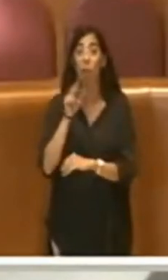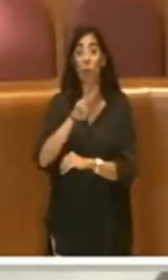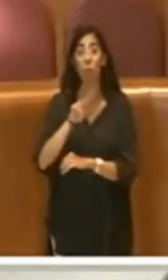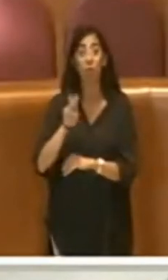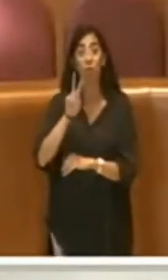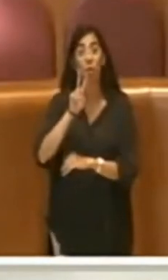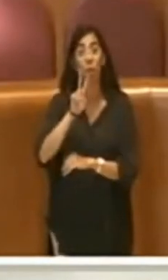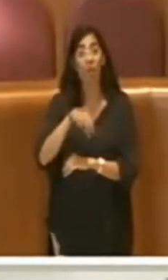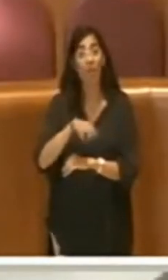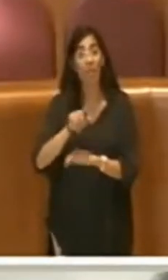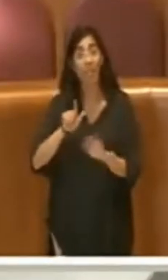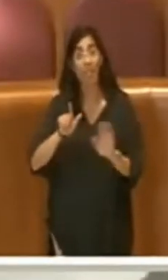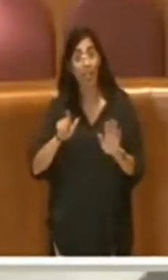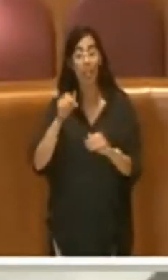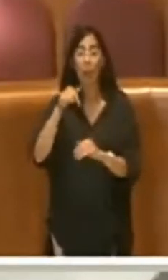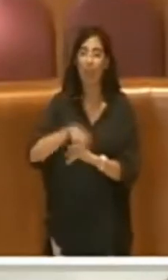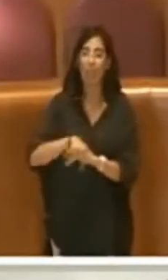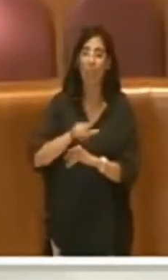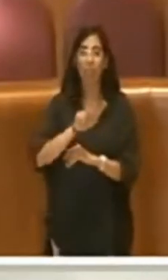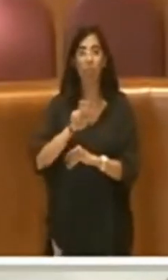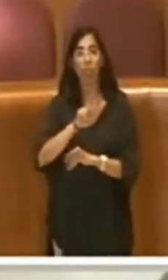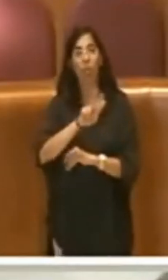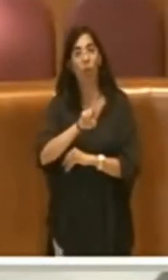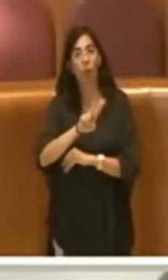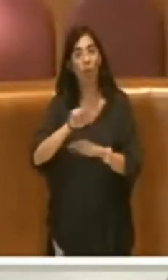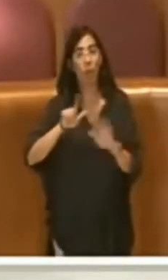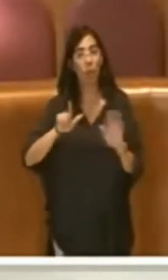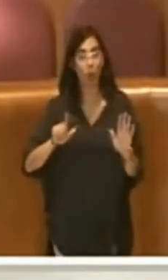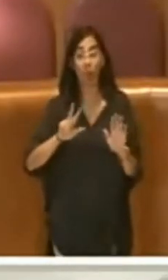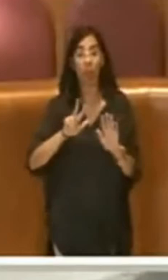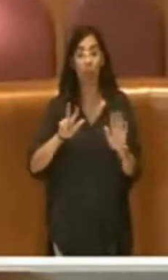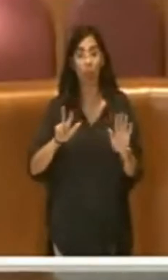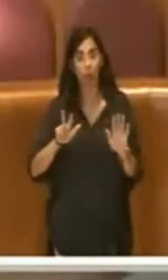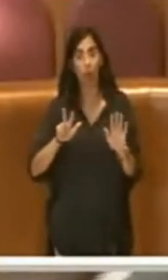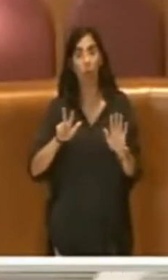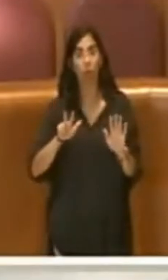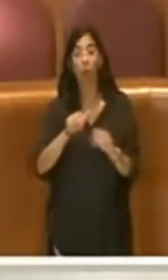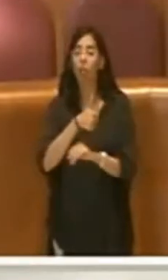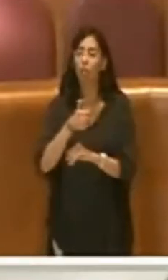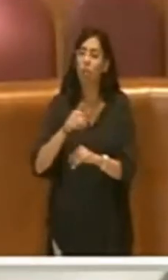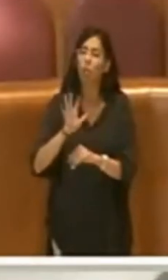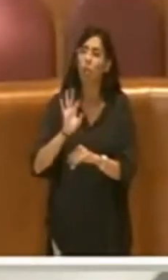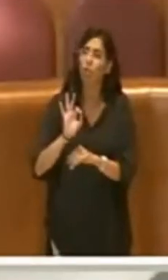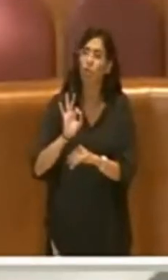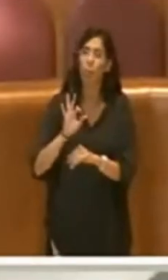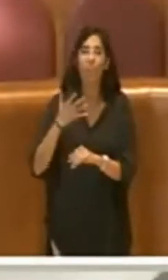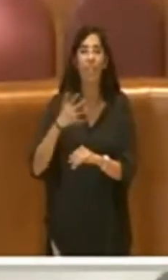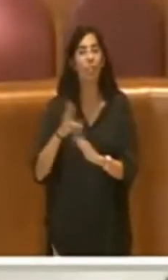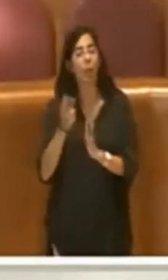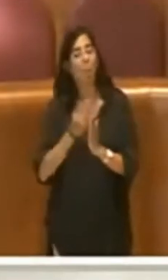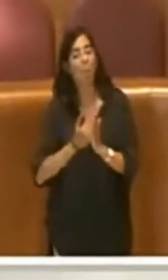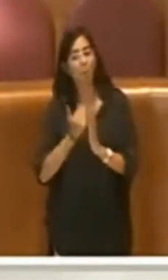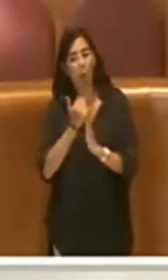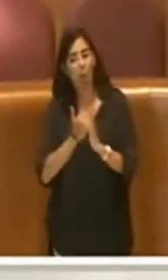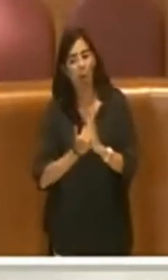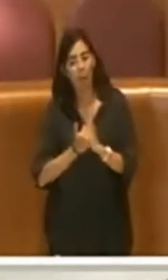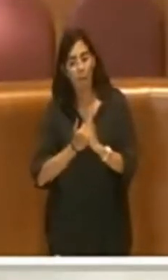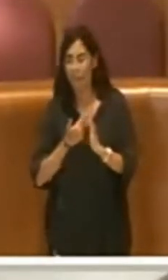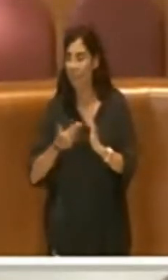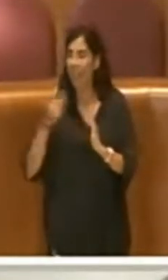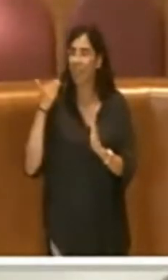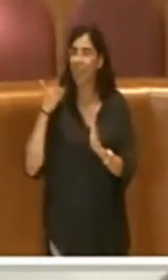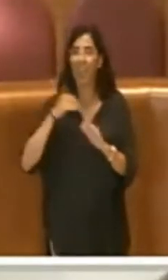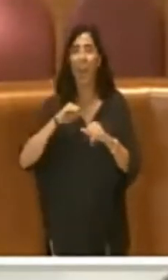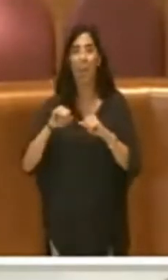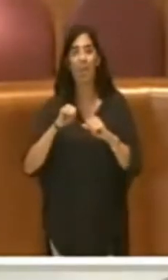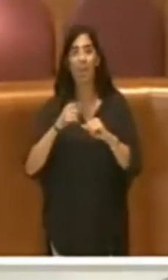328 quest'anno, 150 sono stati gli autobus che erano stati programmati dalla scorsa amministrazione, ma